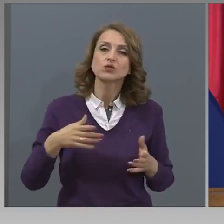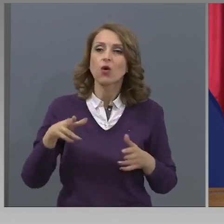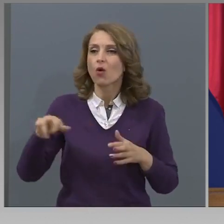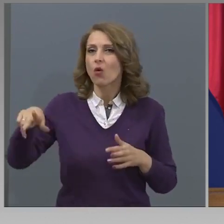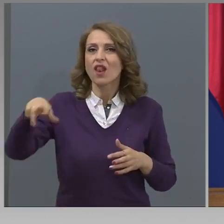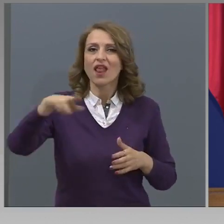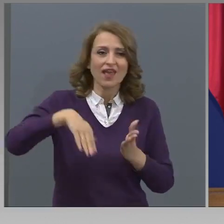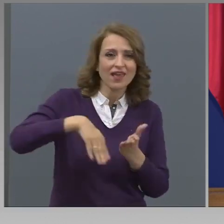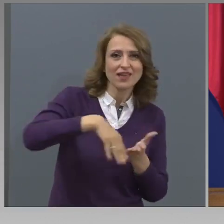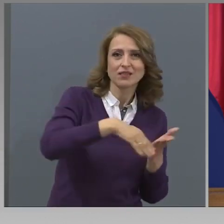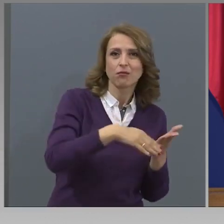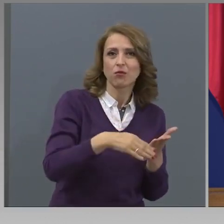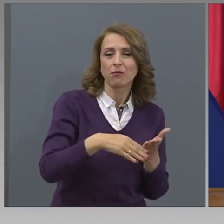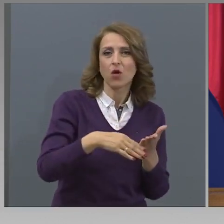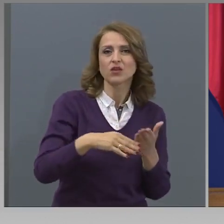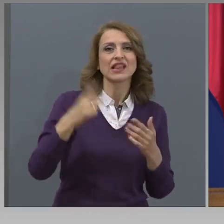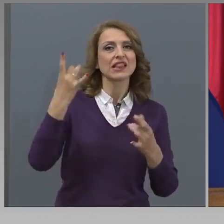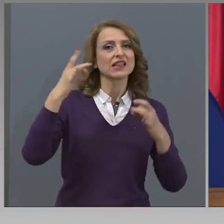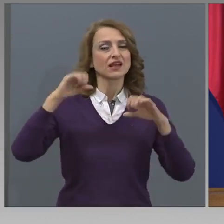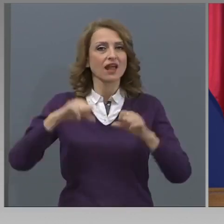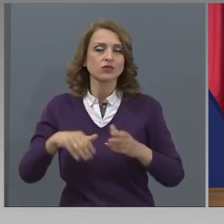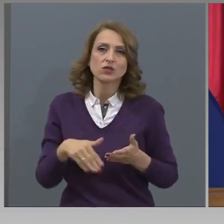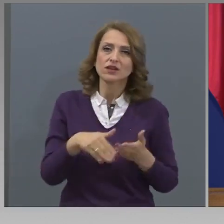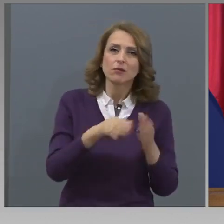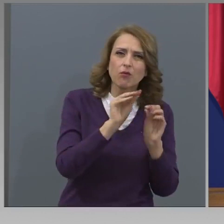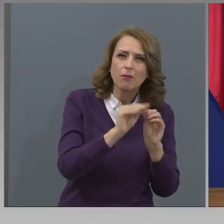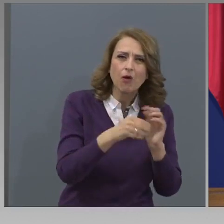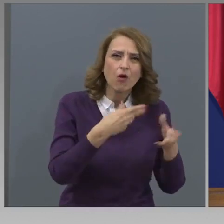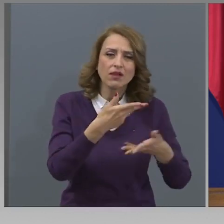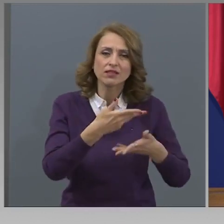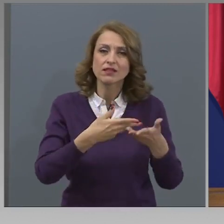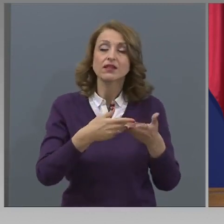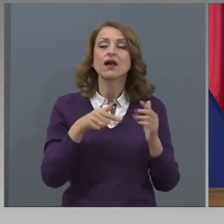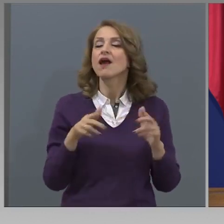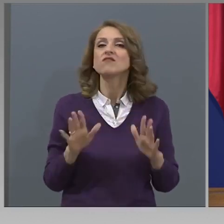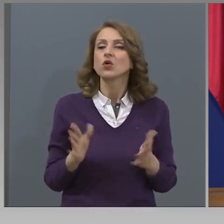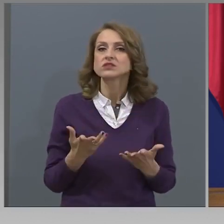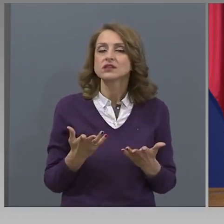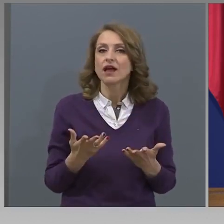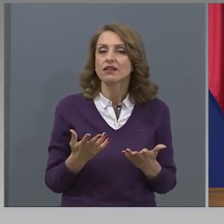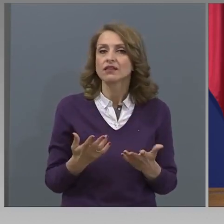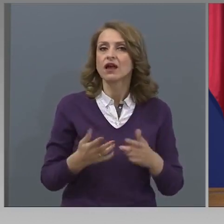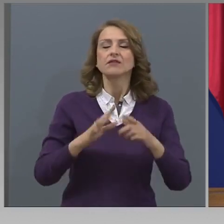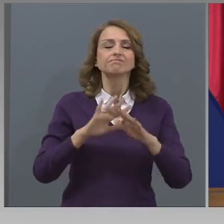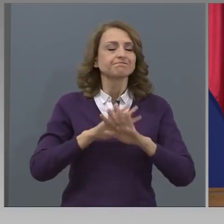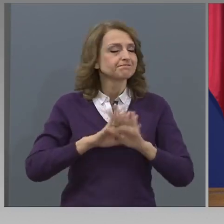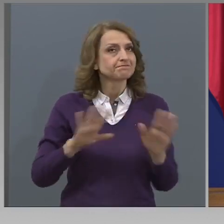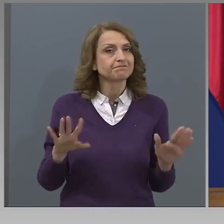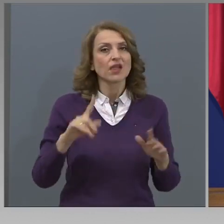колегите и от директорите в системата. Това, което се случи, е една уникална,